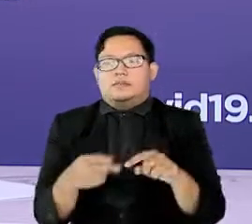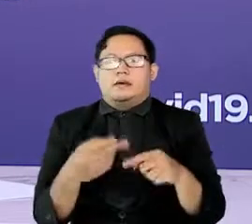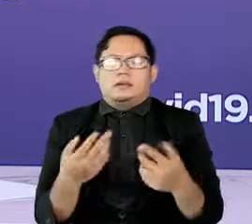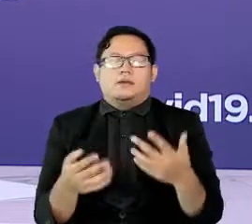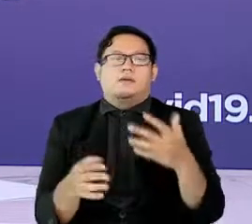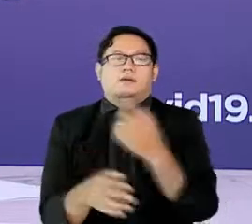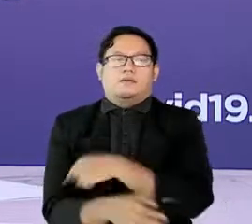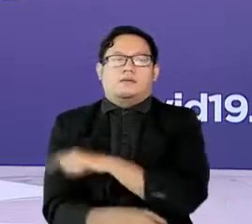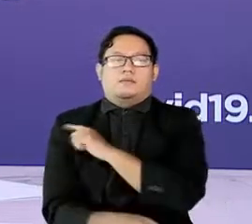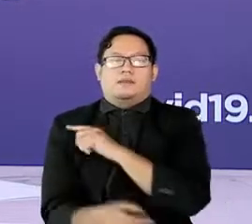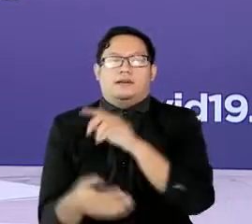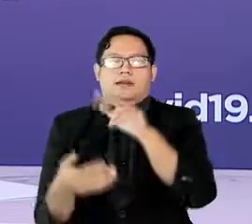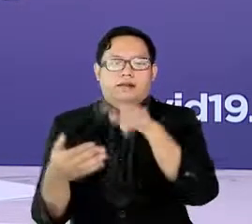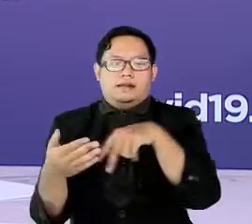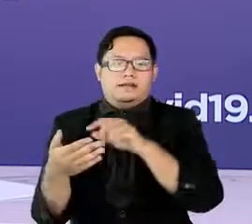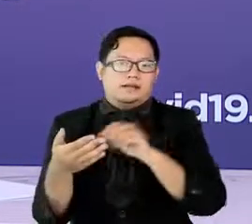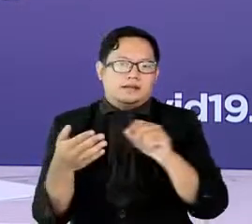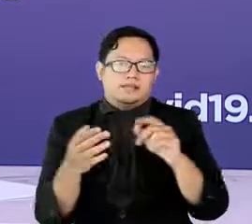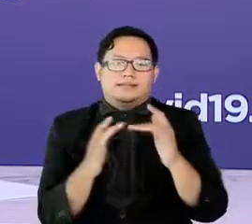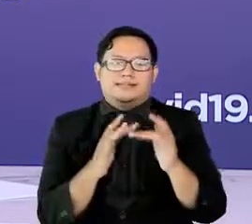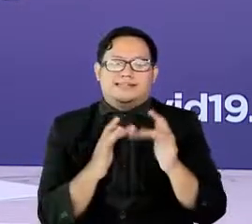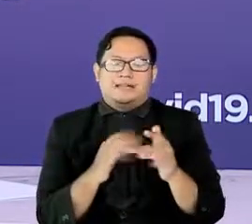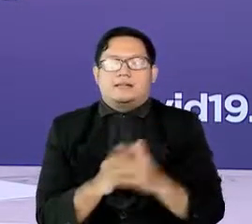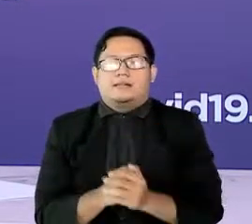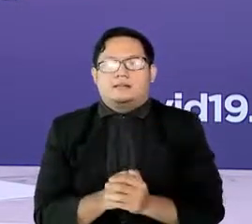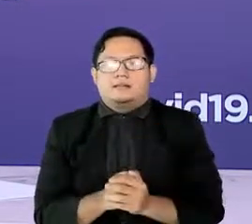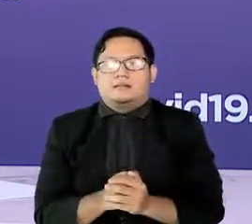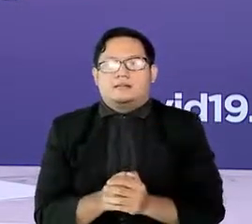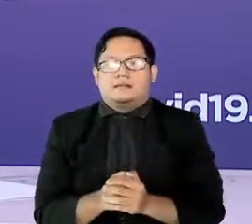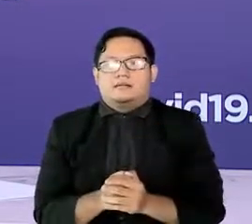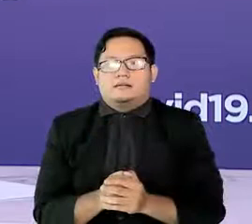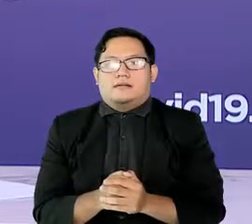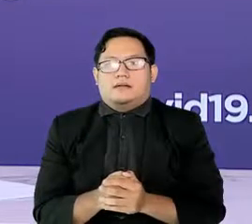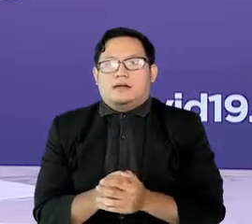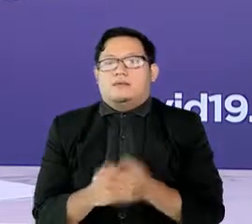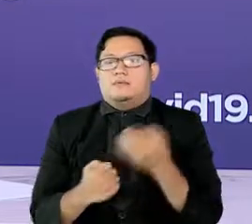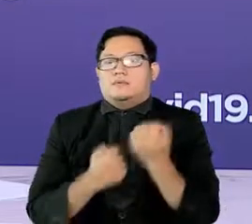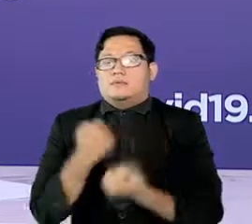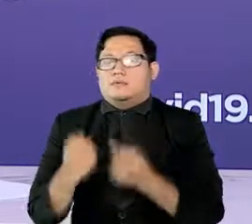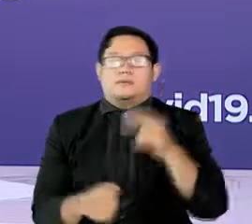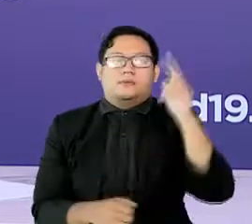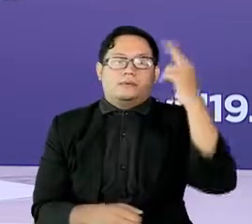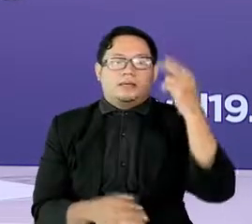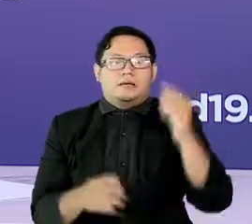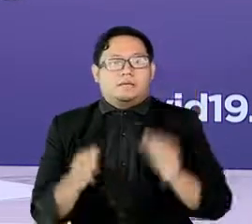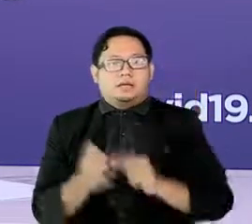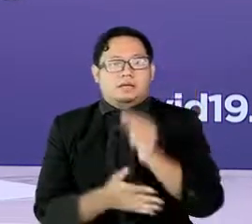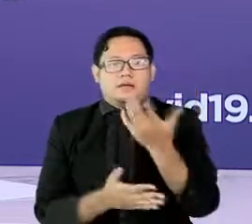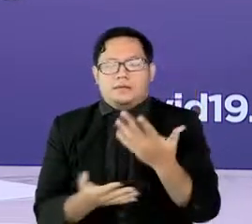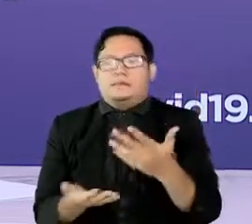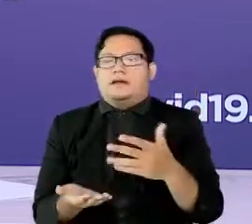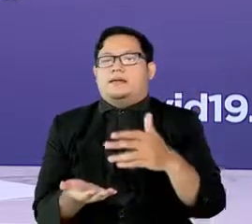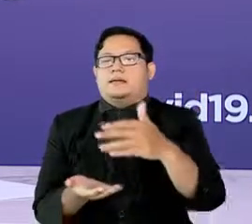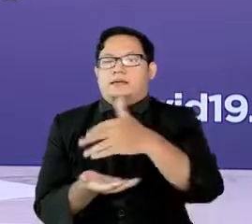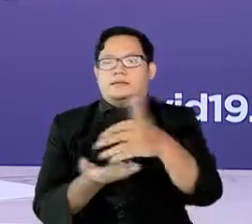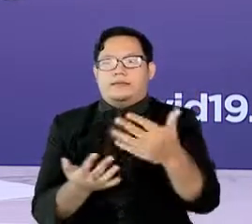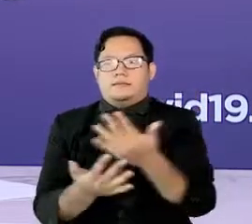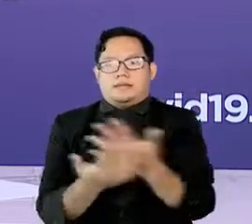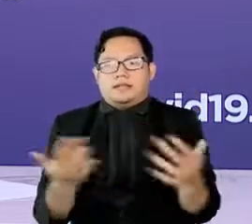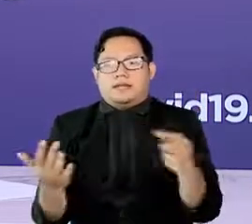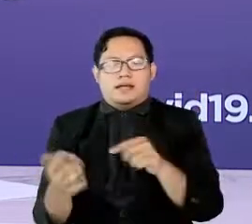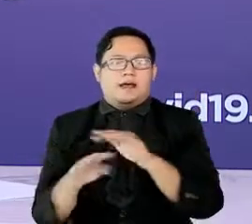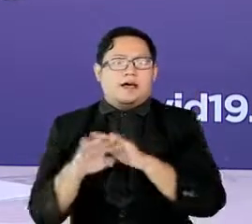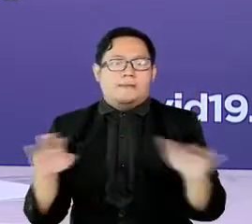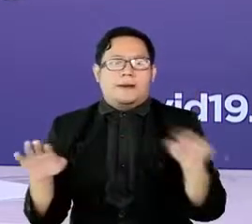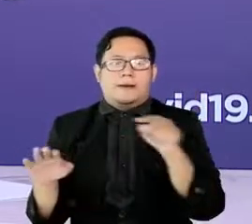Dalam melakukan transformasi digital ini, pemerintah selalu mengutamakan keamanan data masyarakat. Oleh karena